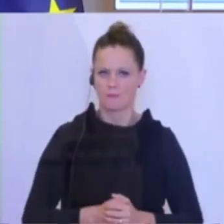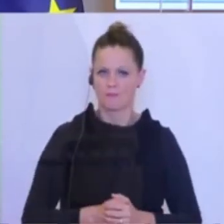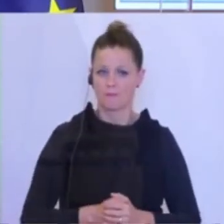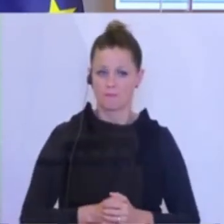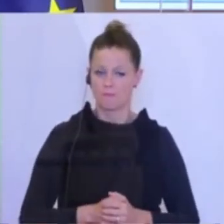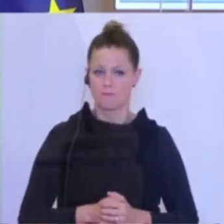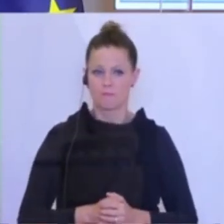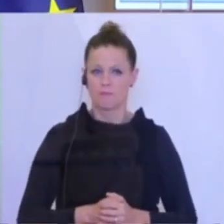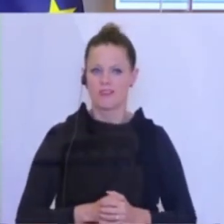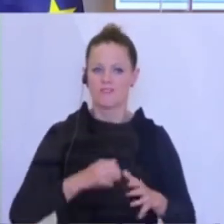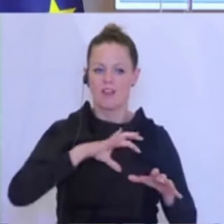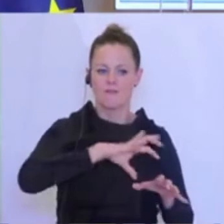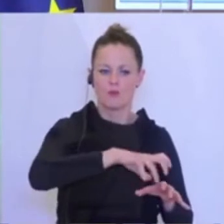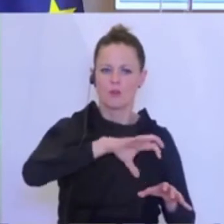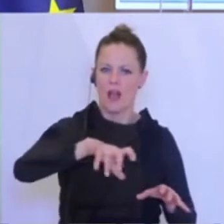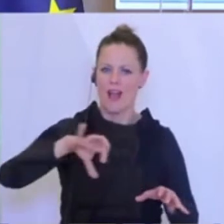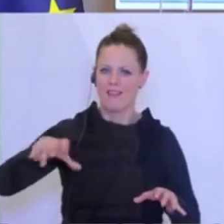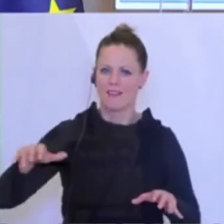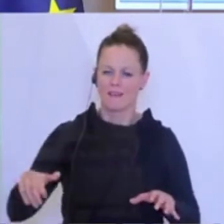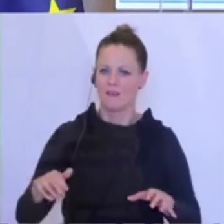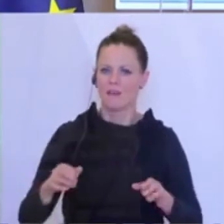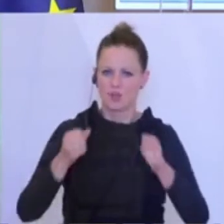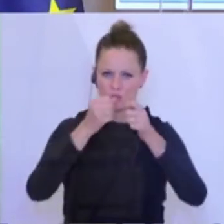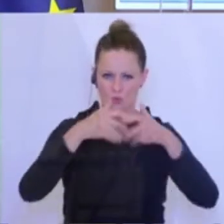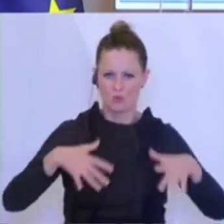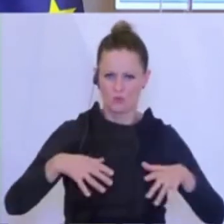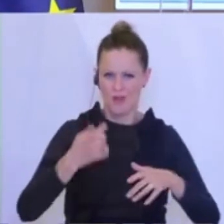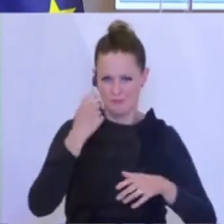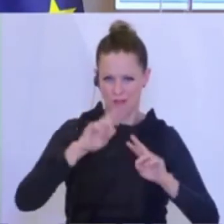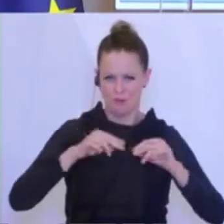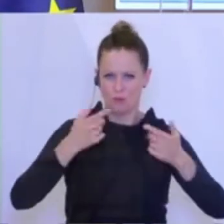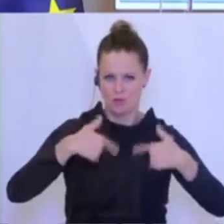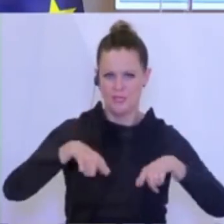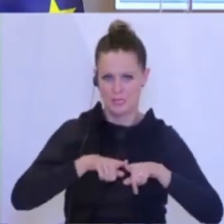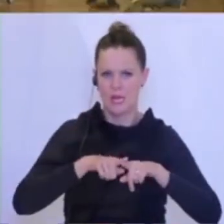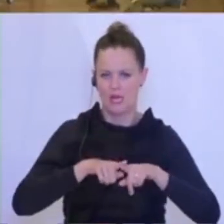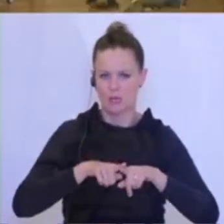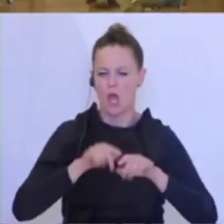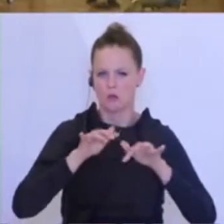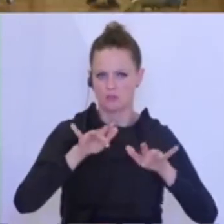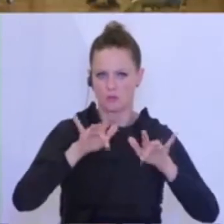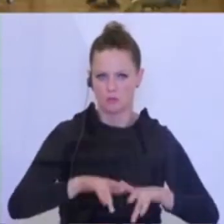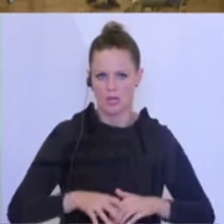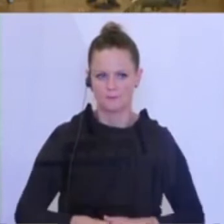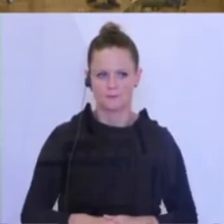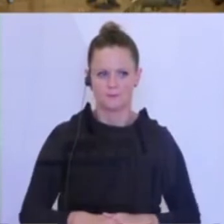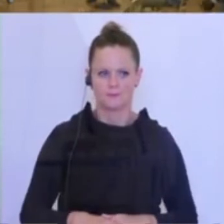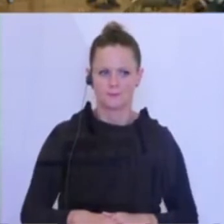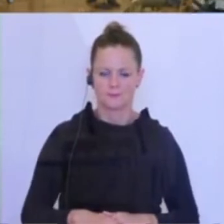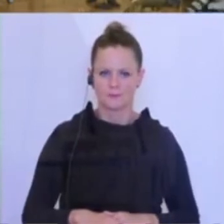der föderalen Struktur, sprich in den Ländern, bei den Ländern haben werden. Nächste Frage, Herr Blattnig, Tiroler Tageszeitung.